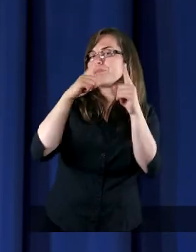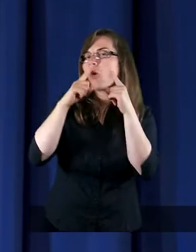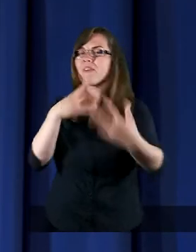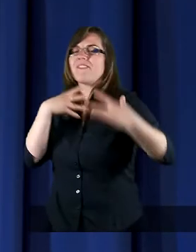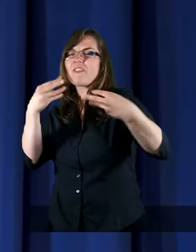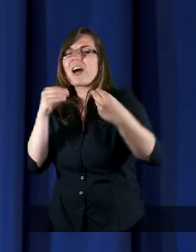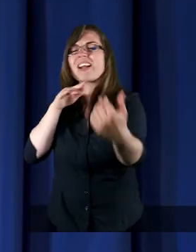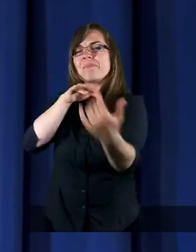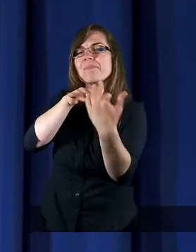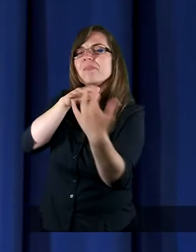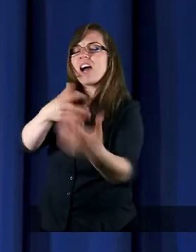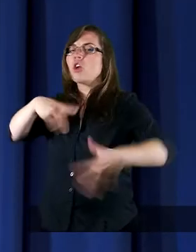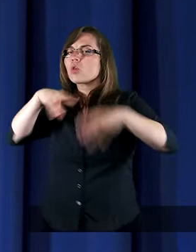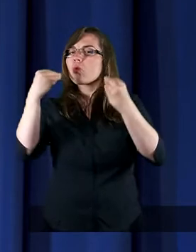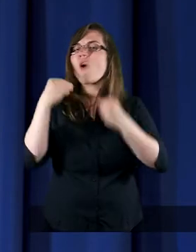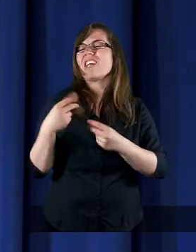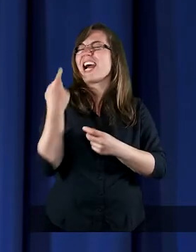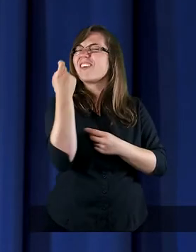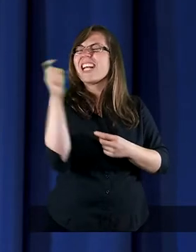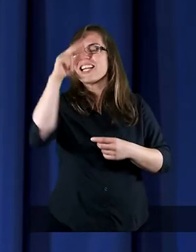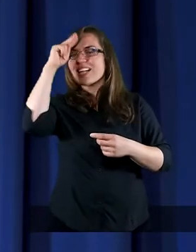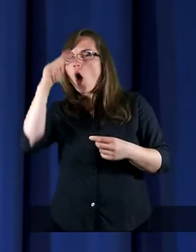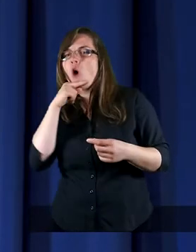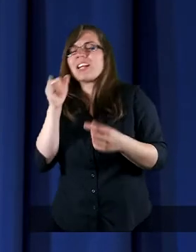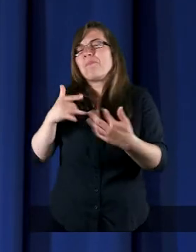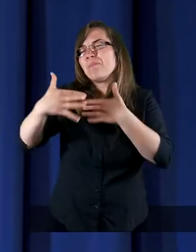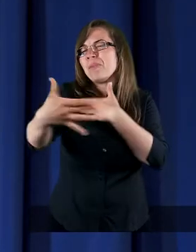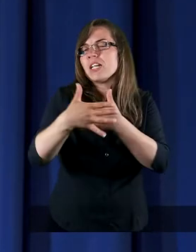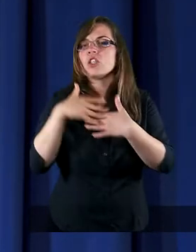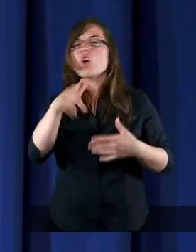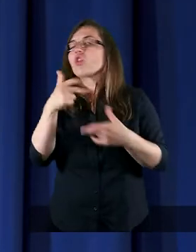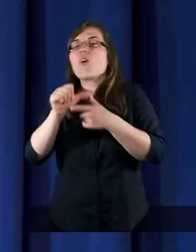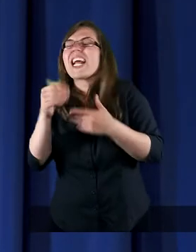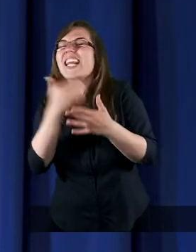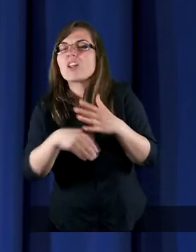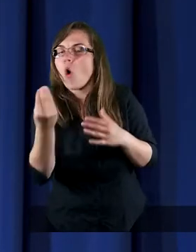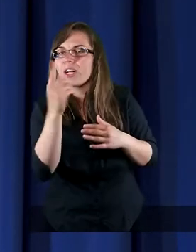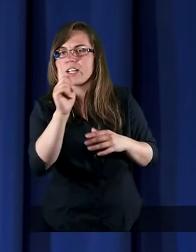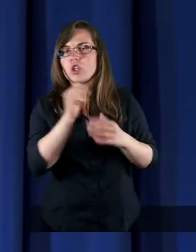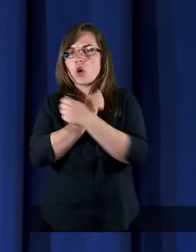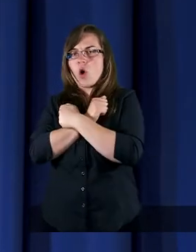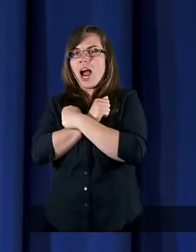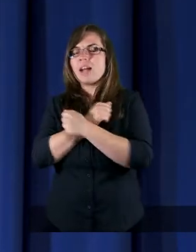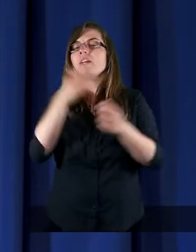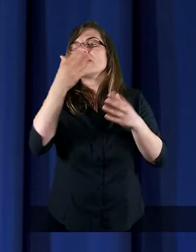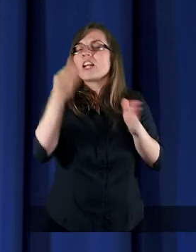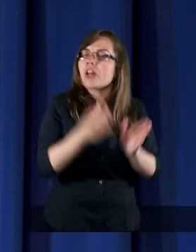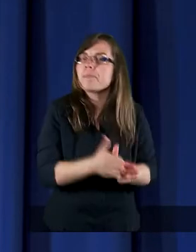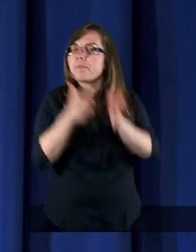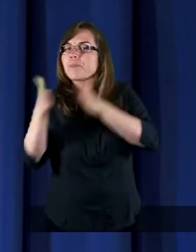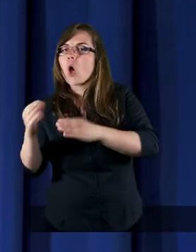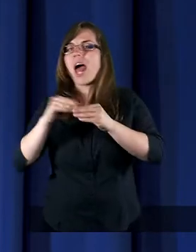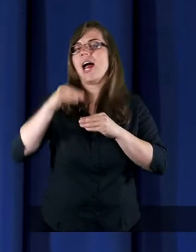wtedy przeżyjemy cudowne chwile w swoim życiu. I kochani, to nie koniec. Chodzimy na kolejny etap.